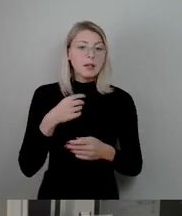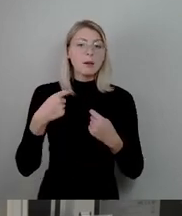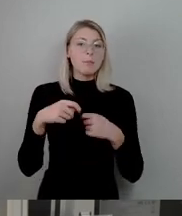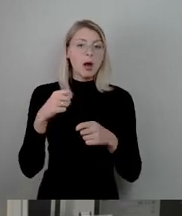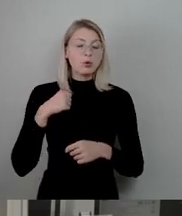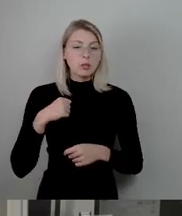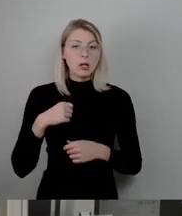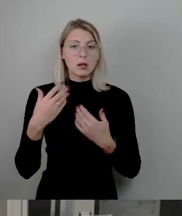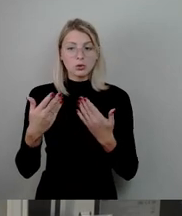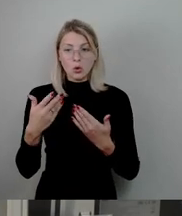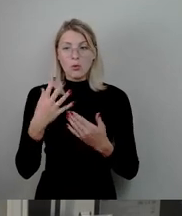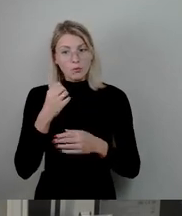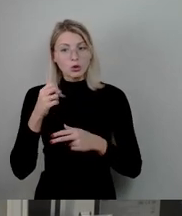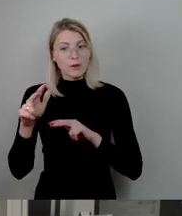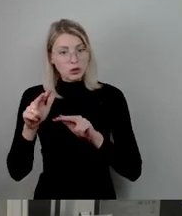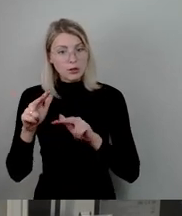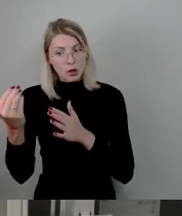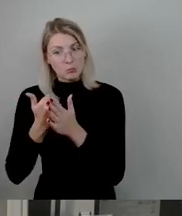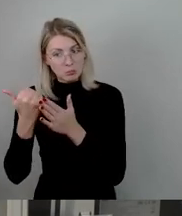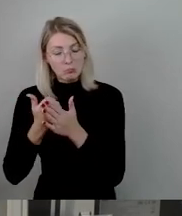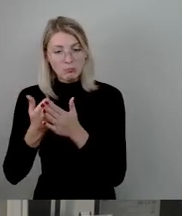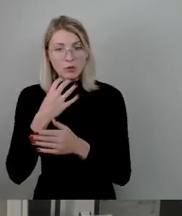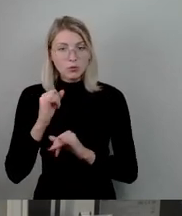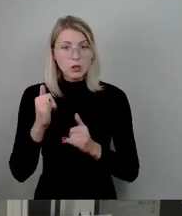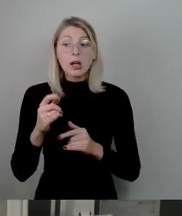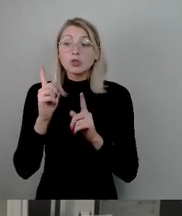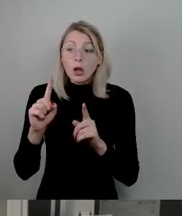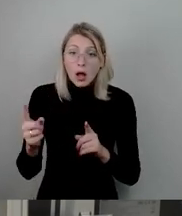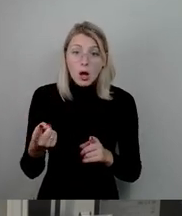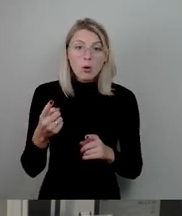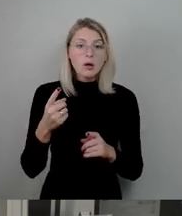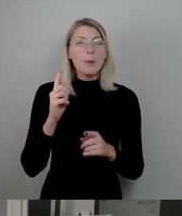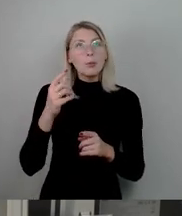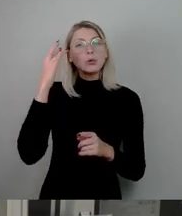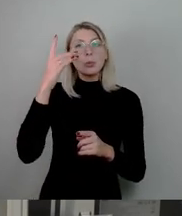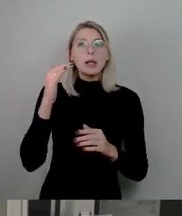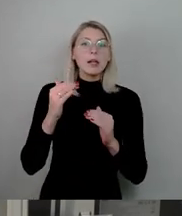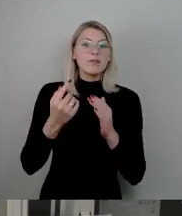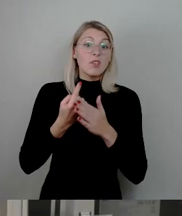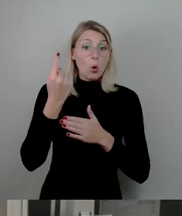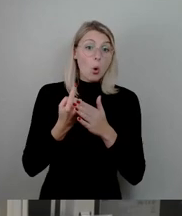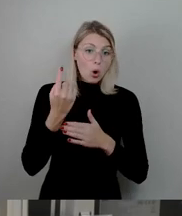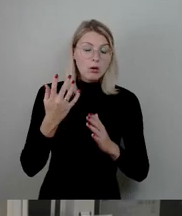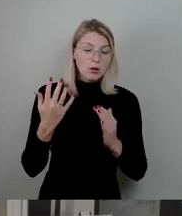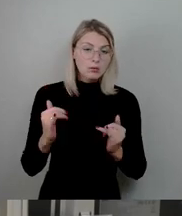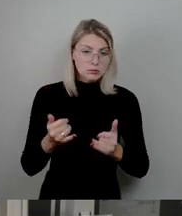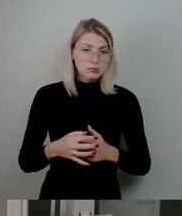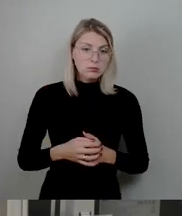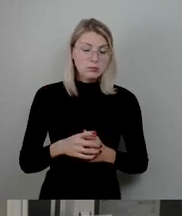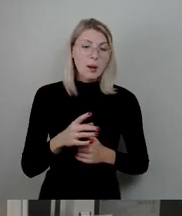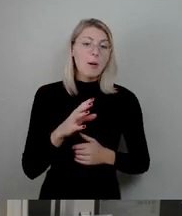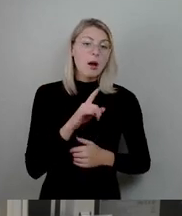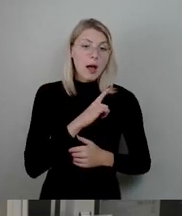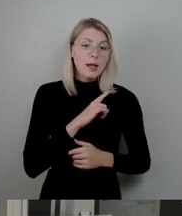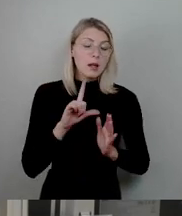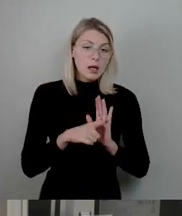wollen und meinetwegen auch sollen. Das ist immer die Frage, in welcher Höhe. Und jedenfalls sind Eigenleistungen möglich. Und es